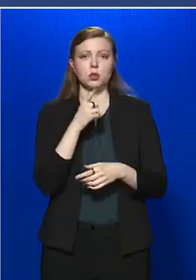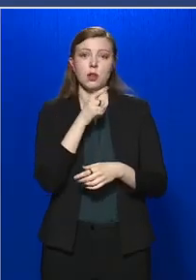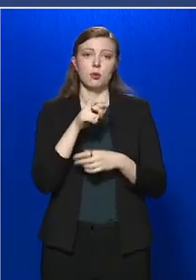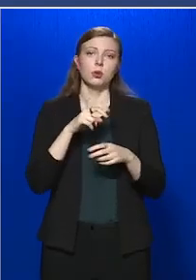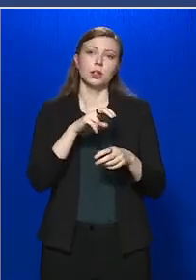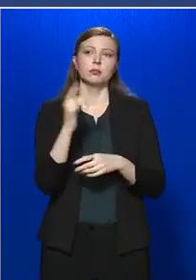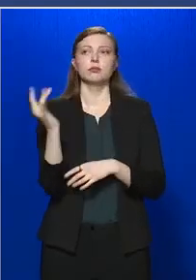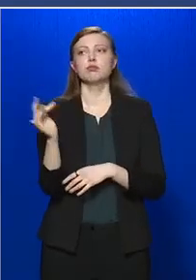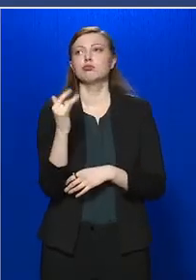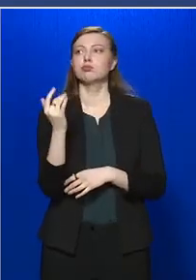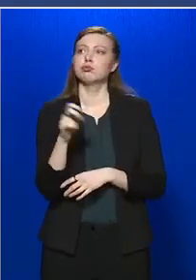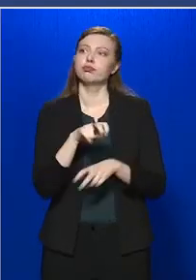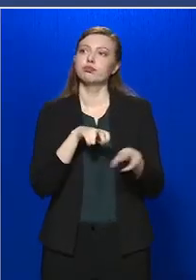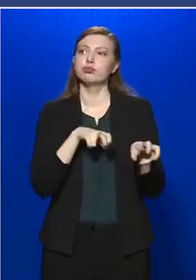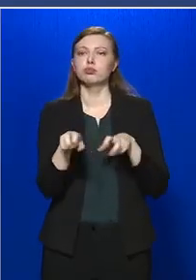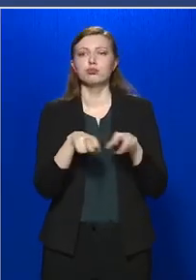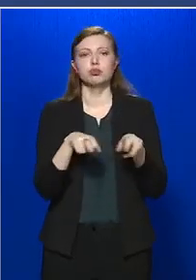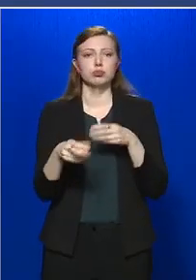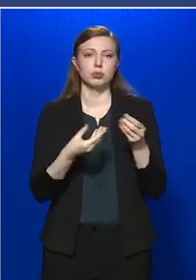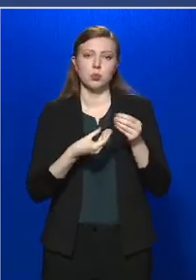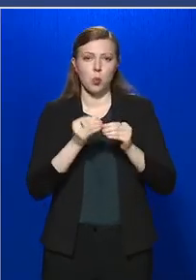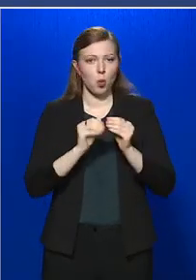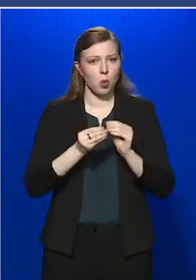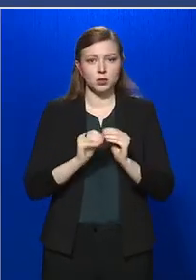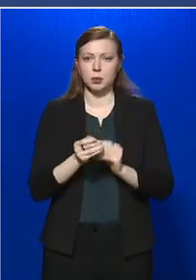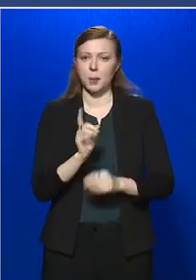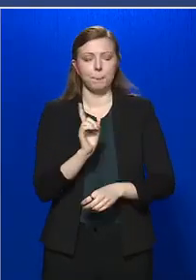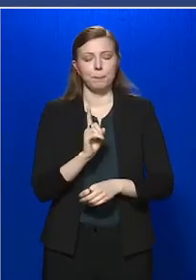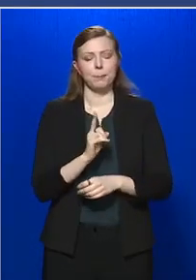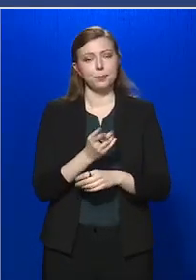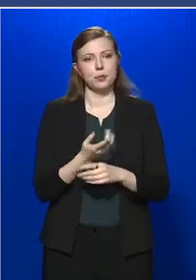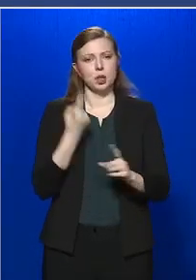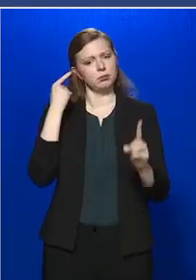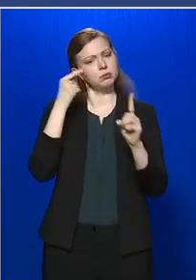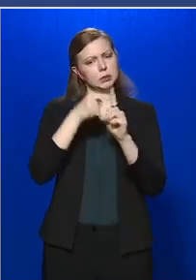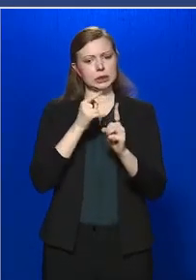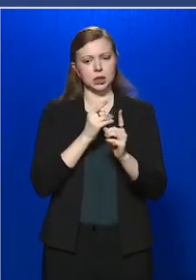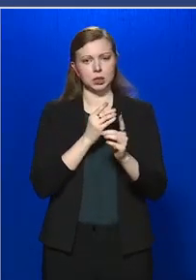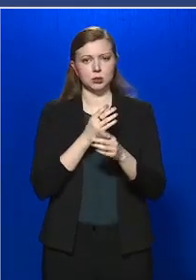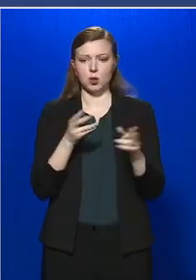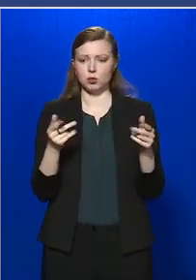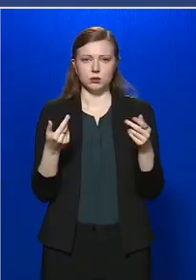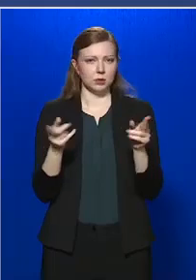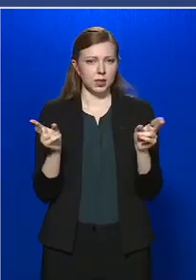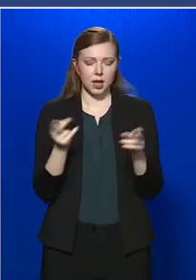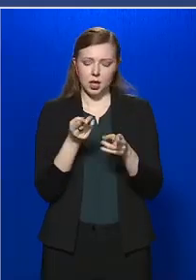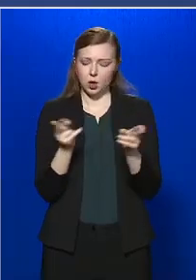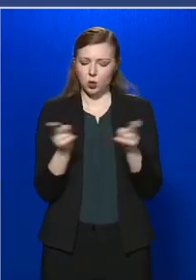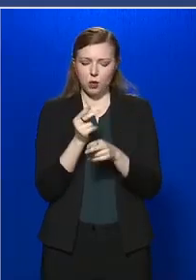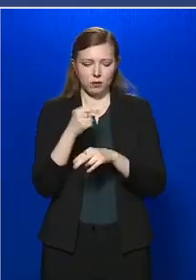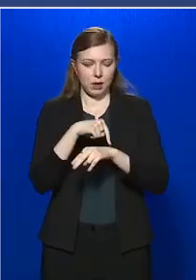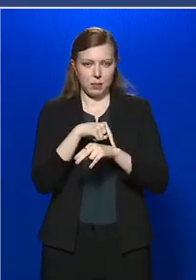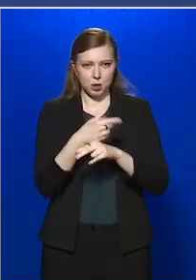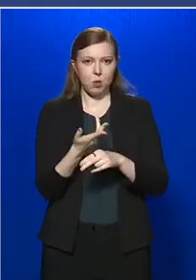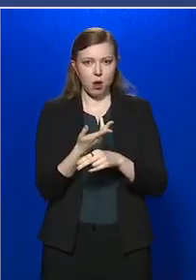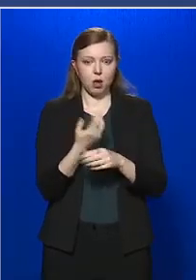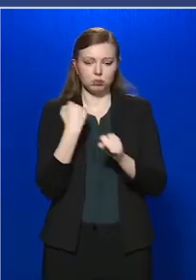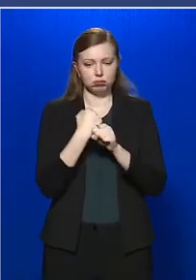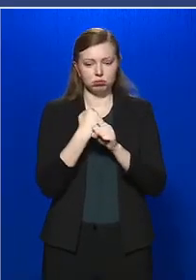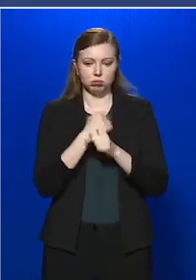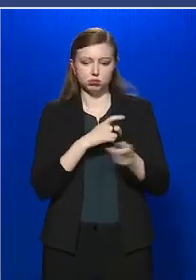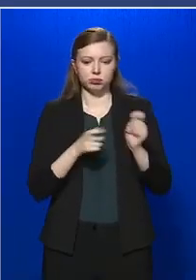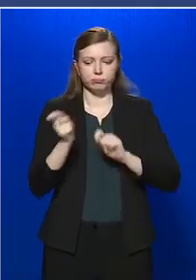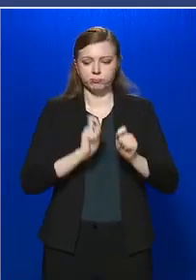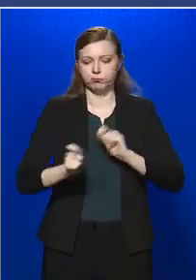bolyongani az üzletekben, hanem csak minél rövidebb idő alatt teljesíteni tudjuk